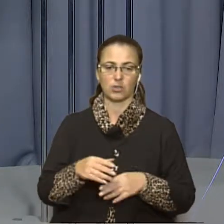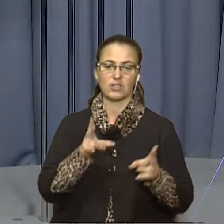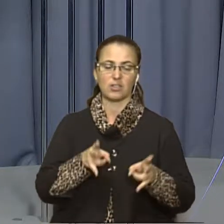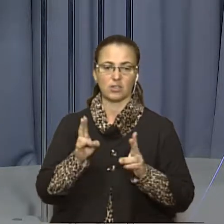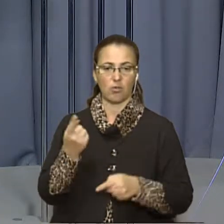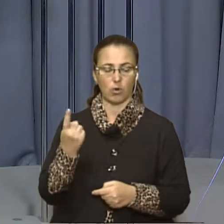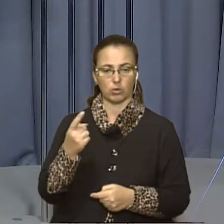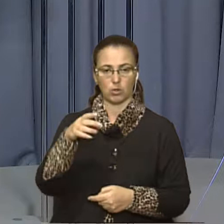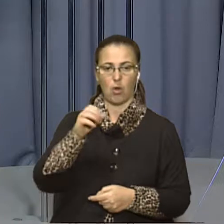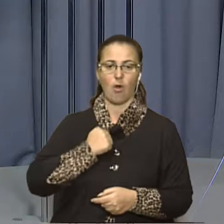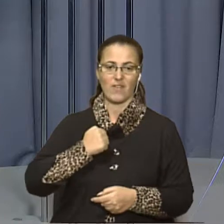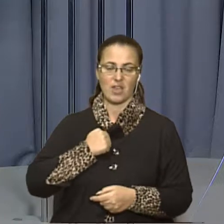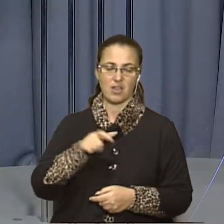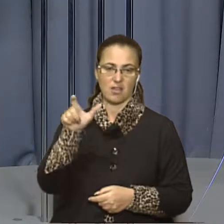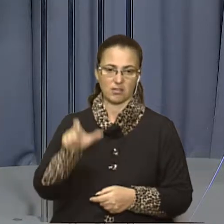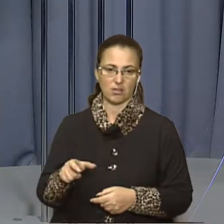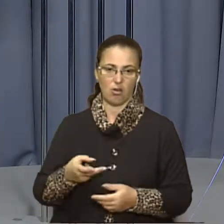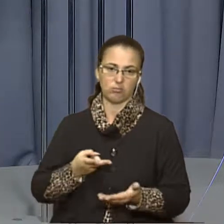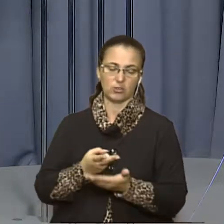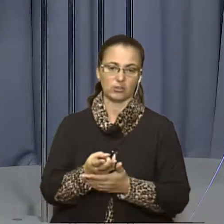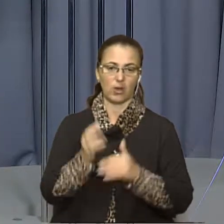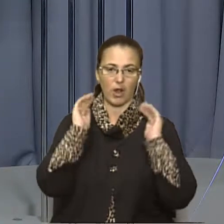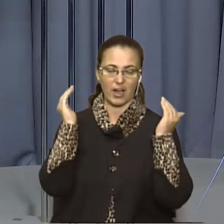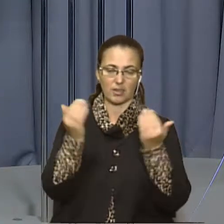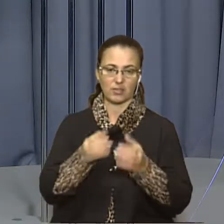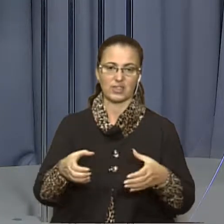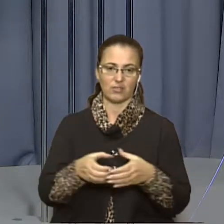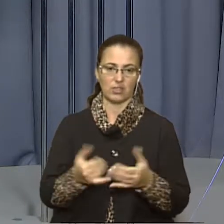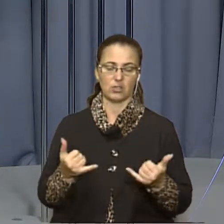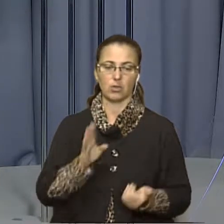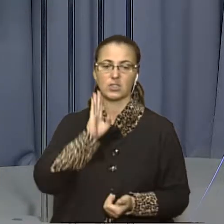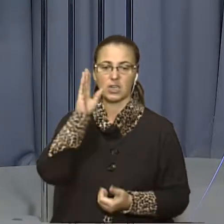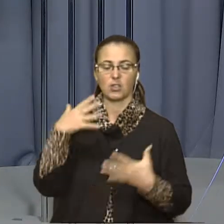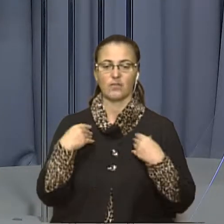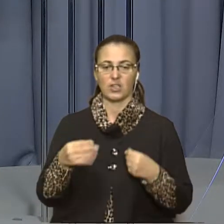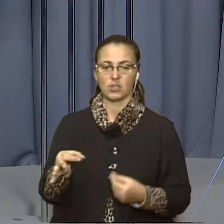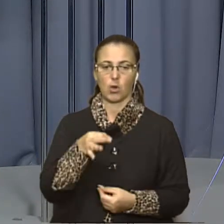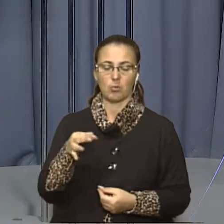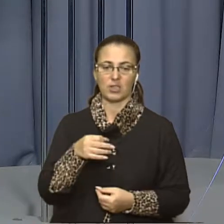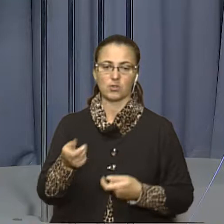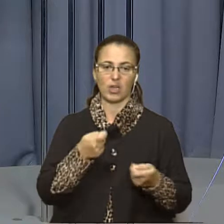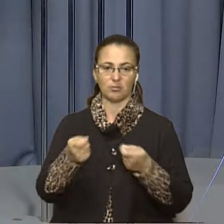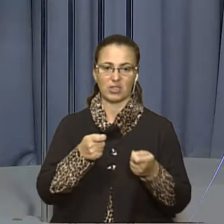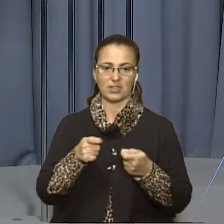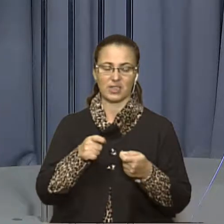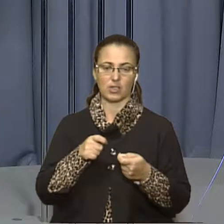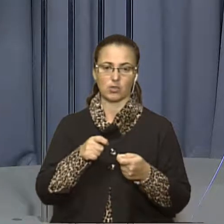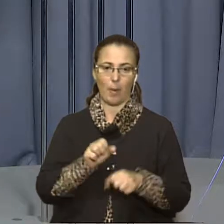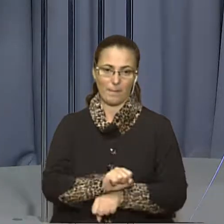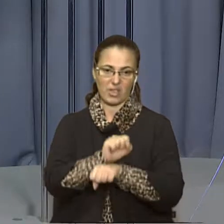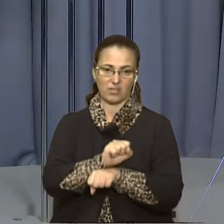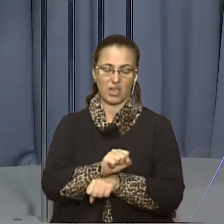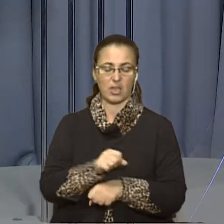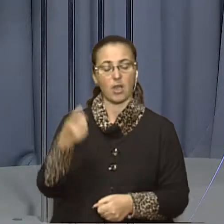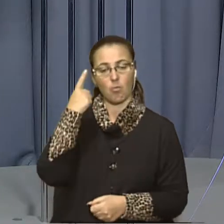Одного військового шпиталізували у реанімаційне відділення. Сьогодні вранці Львівську обласну адміністрацію пікетували. Як повідомив